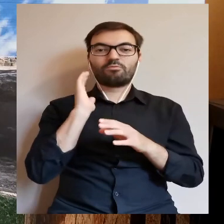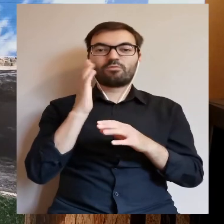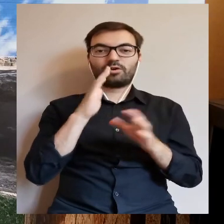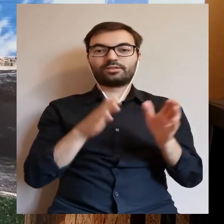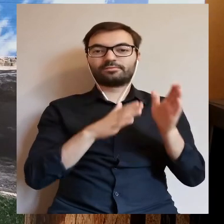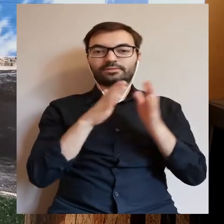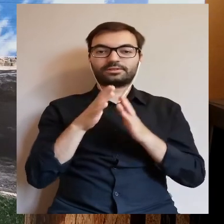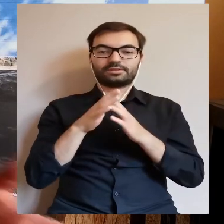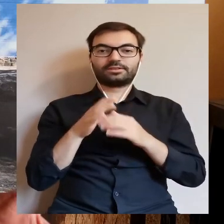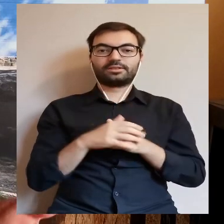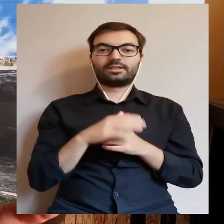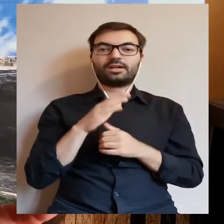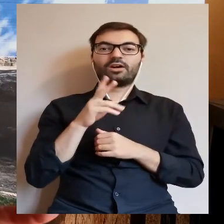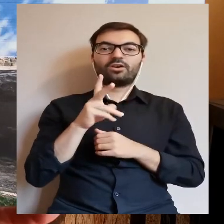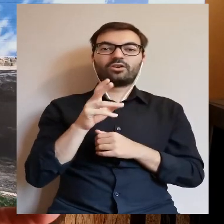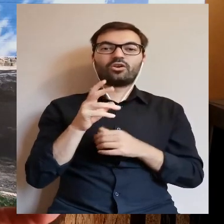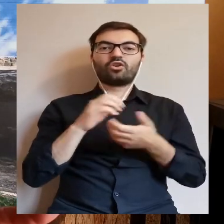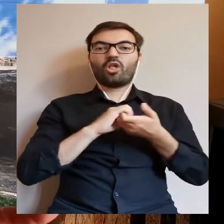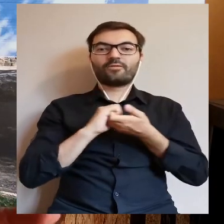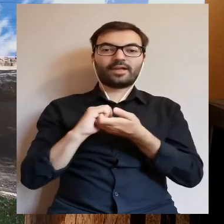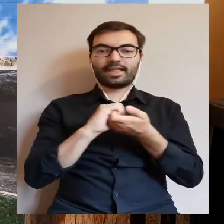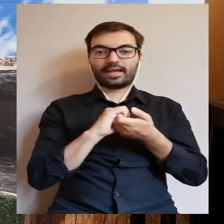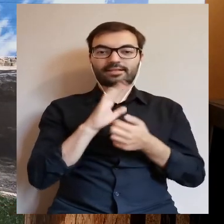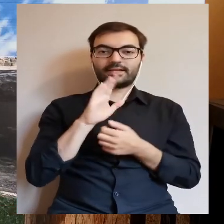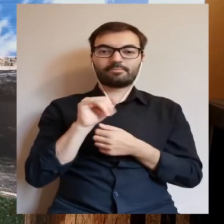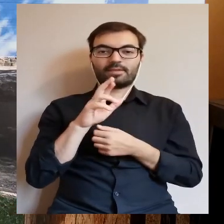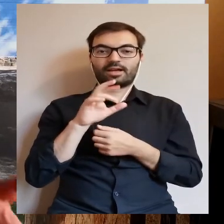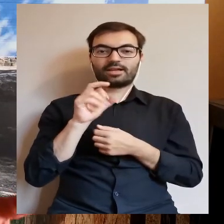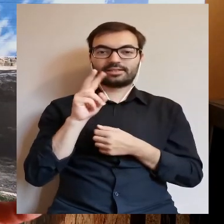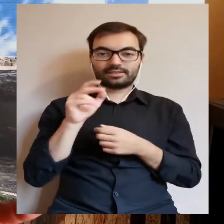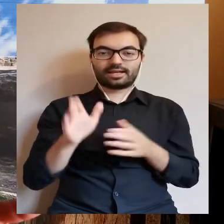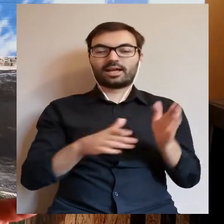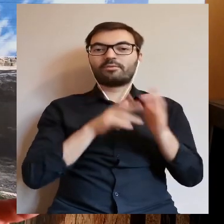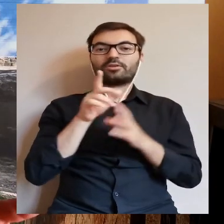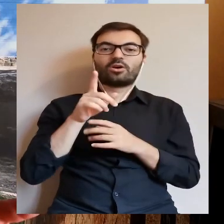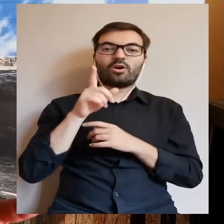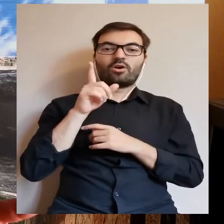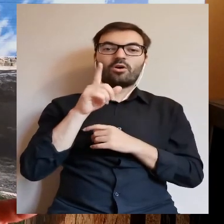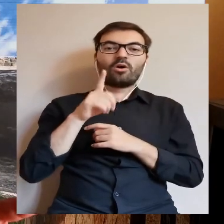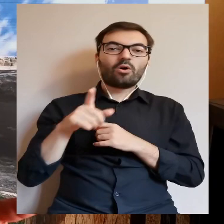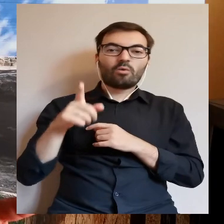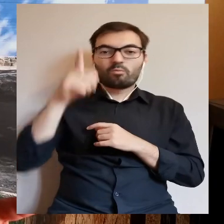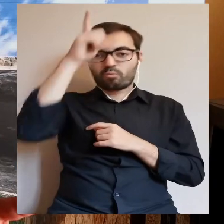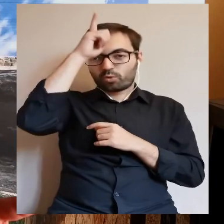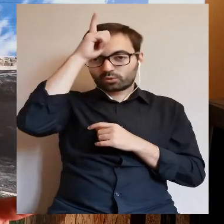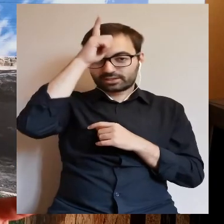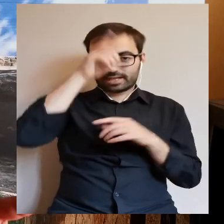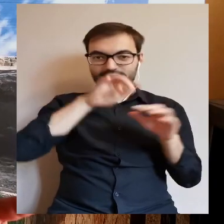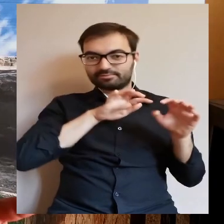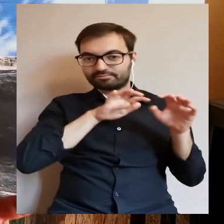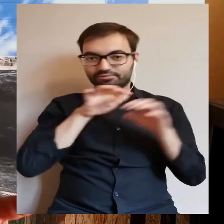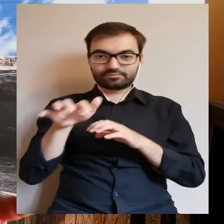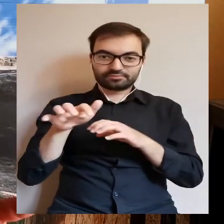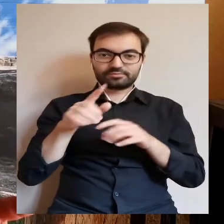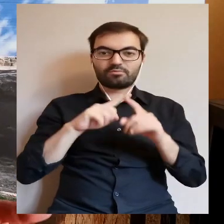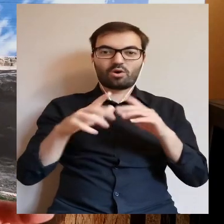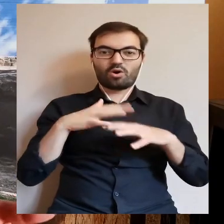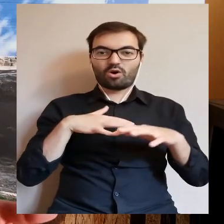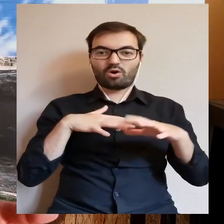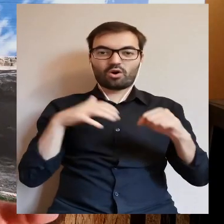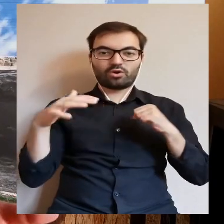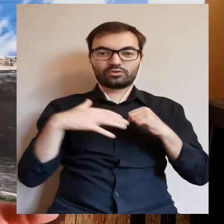potem się przetoczyła tędy konfederacja barska, potem przyszli Prusacy po rozbiorze i